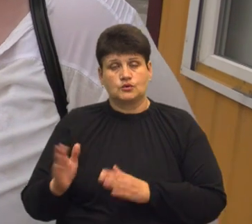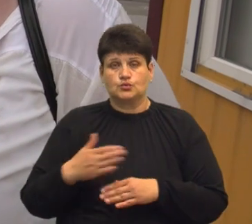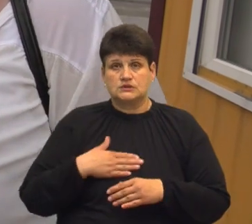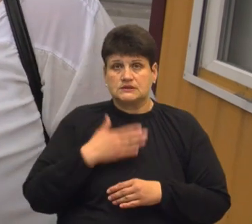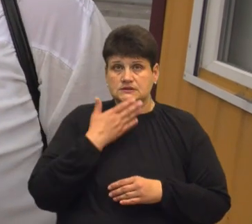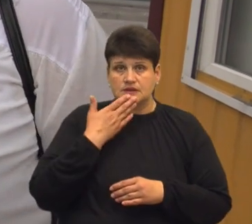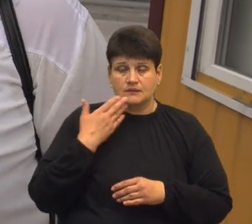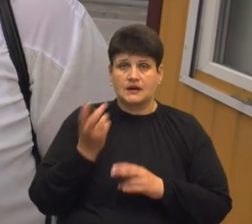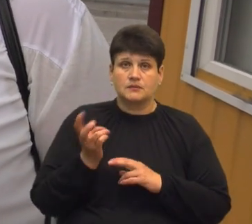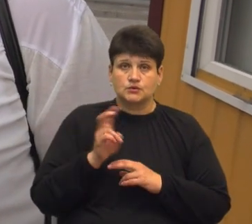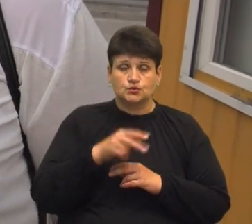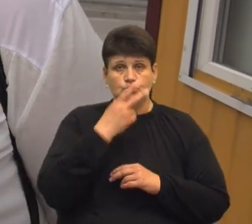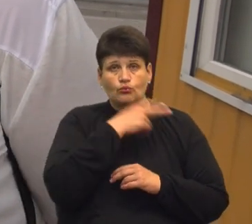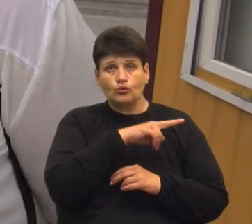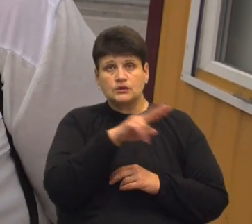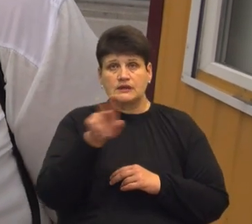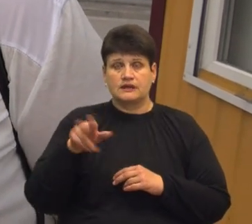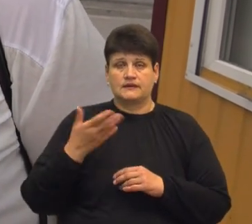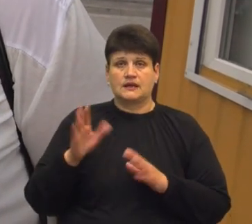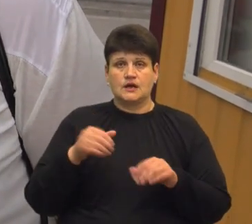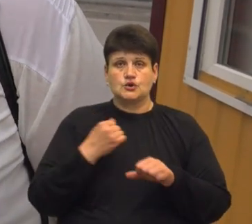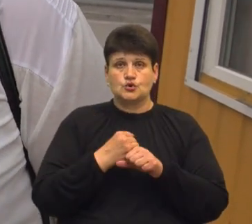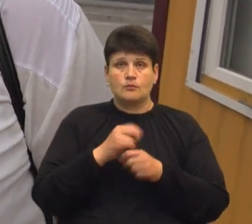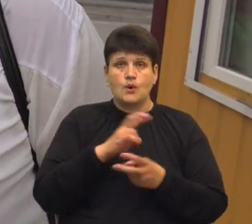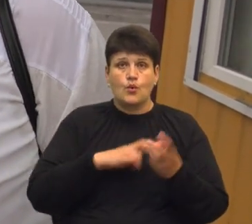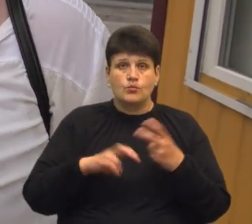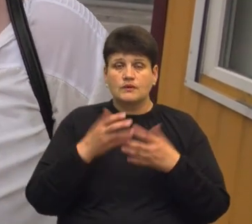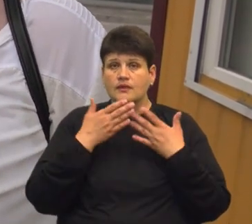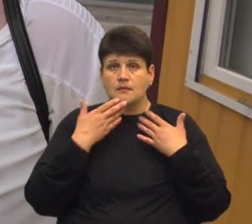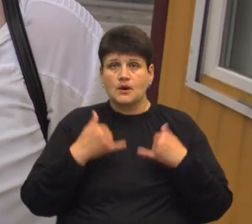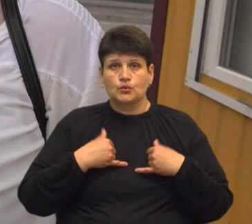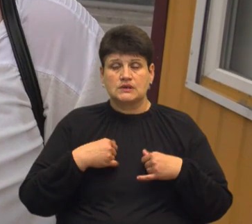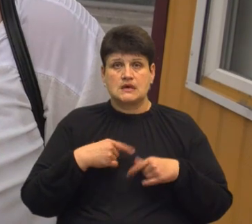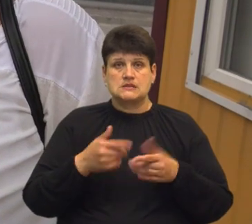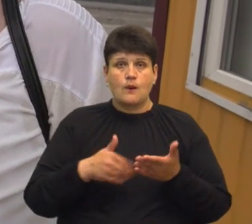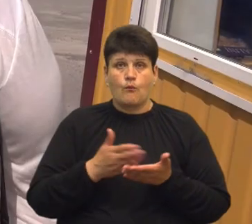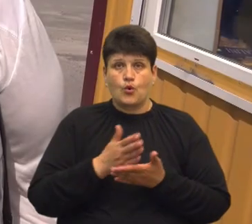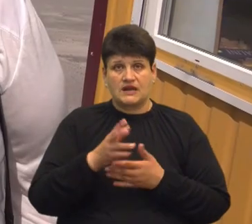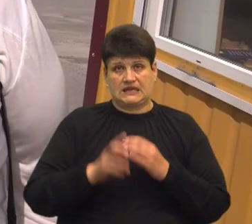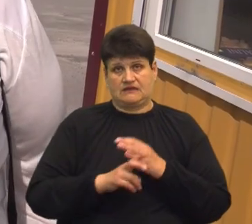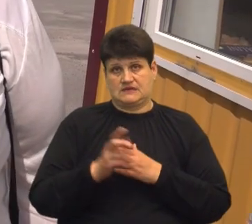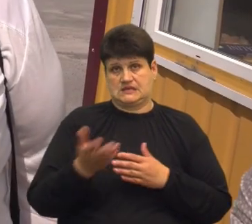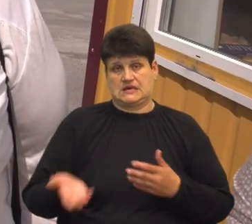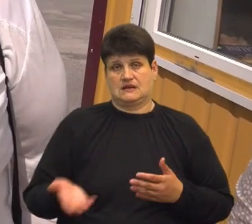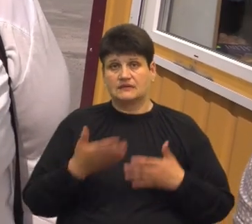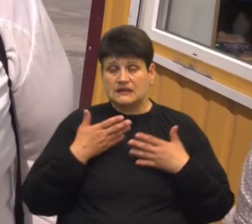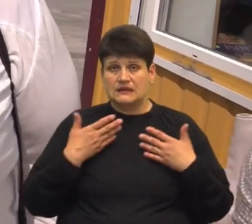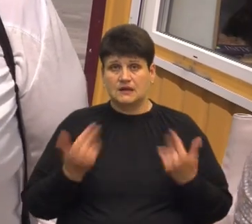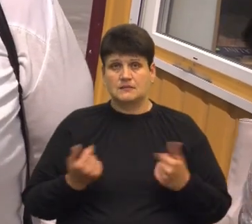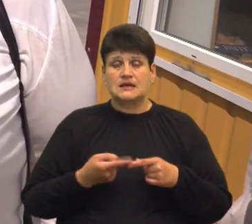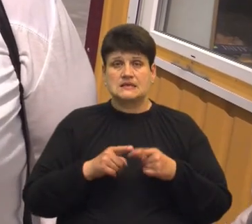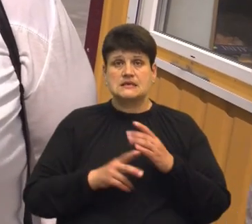прийдуть подивляться, хай зроблять чи обшуки, чи що. Нема в нас політики в церкві. Нема. Цей собор має